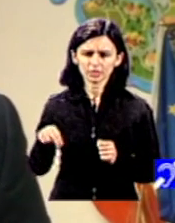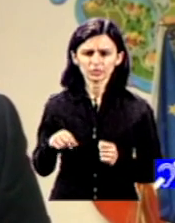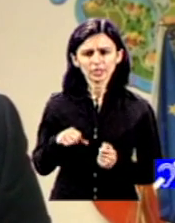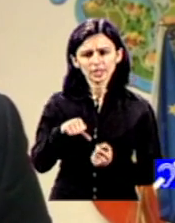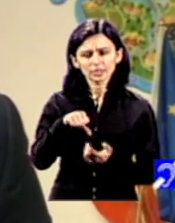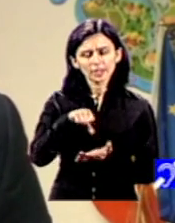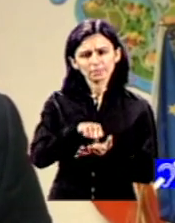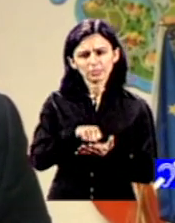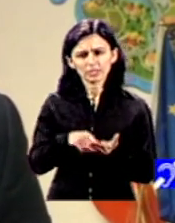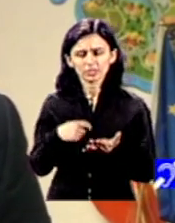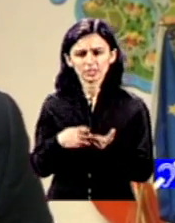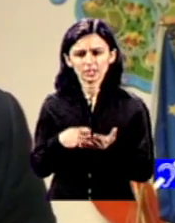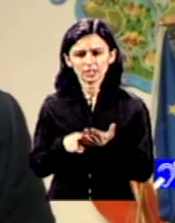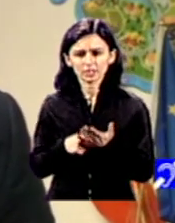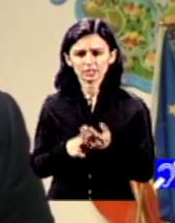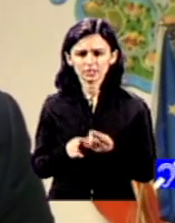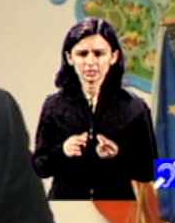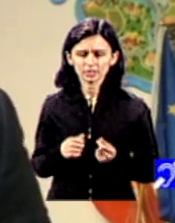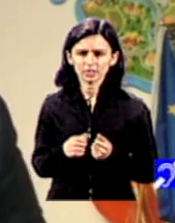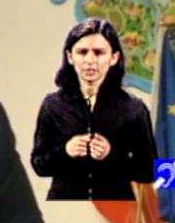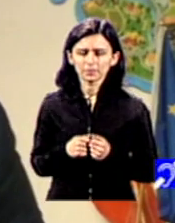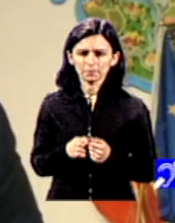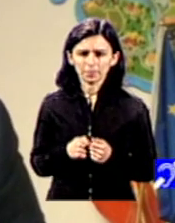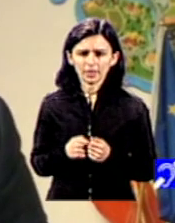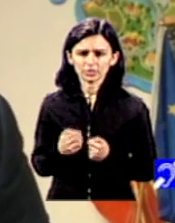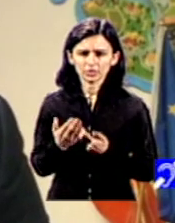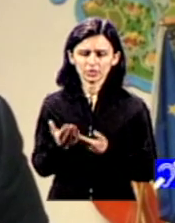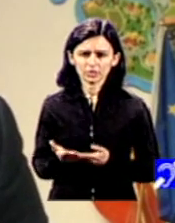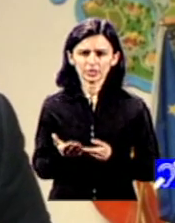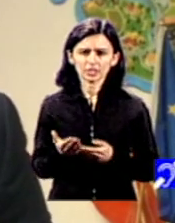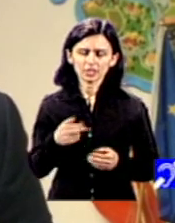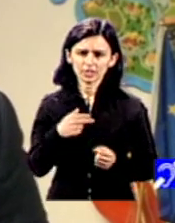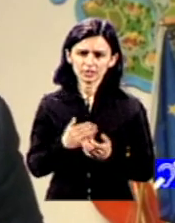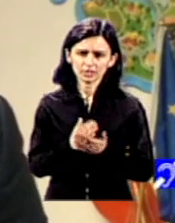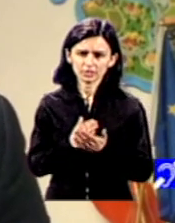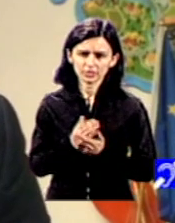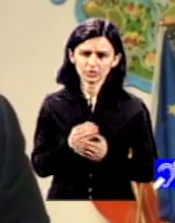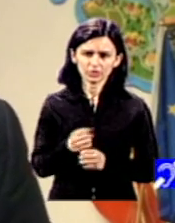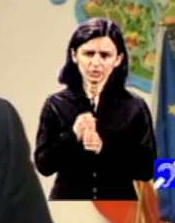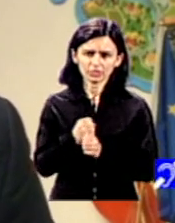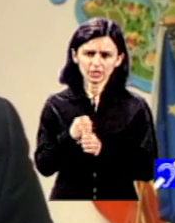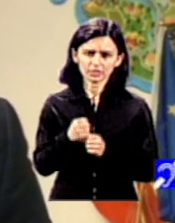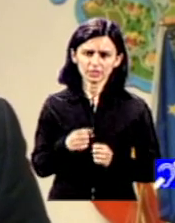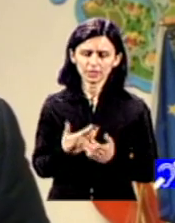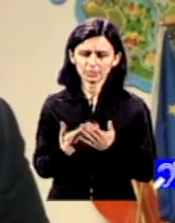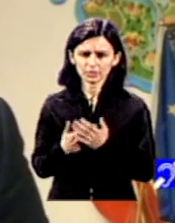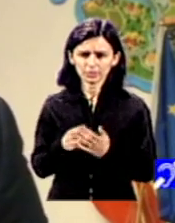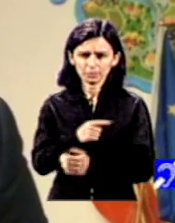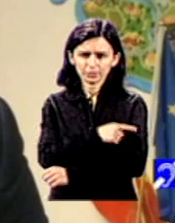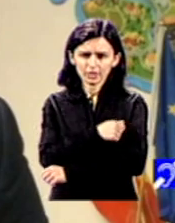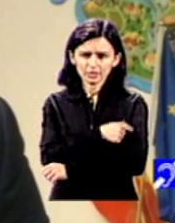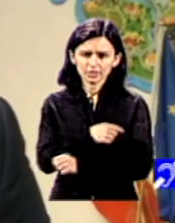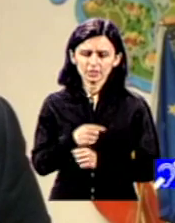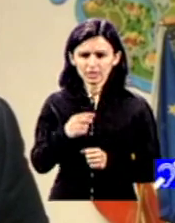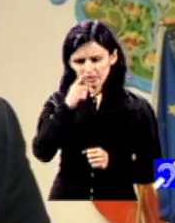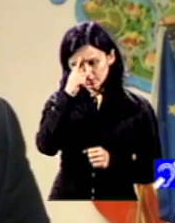achiziții asigurarea serviciilor sociale asigurarea finanțării pentru asistenții personal și așa mai departe